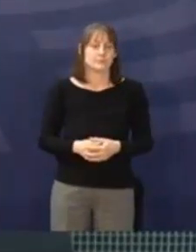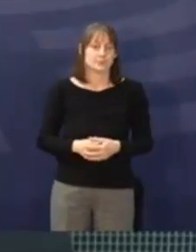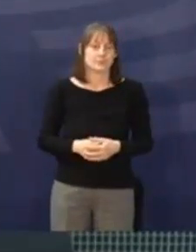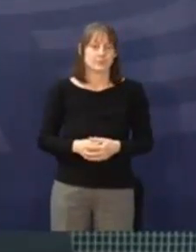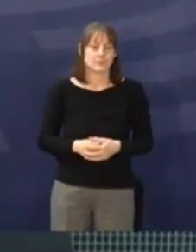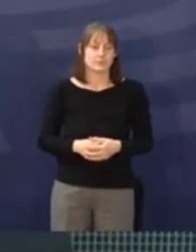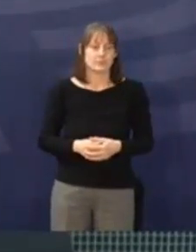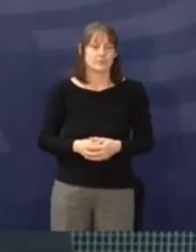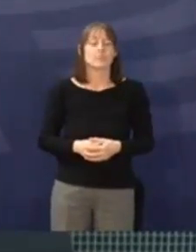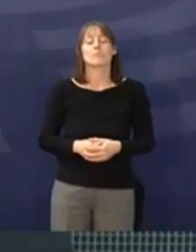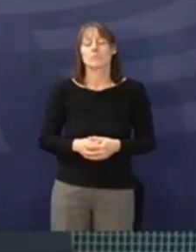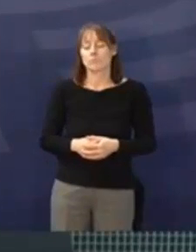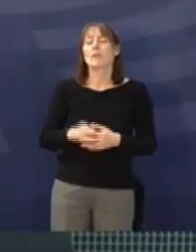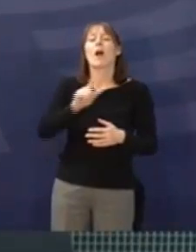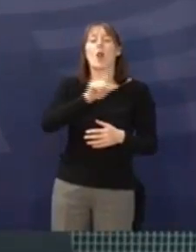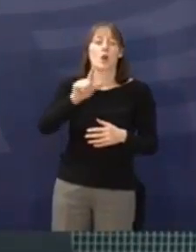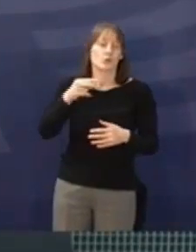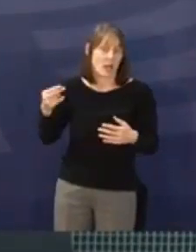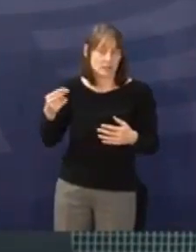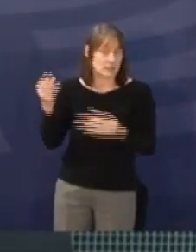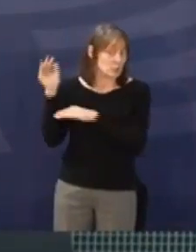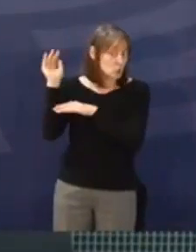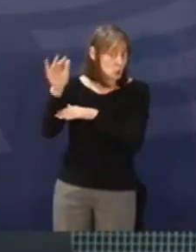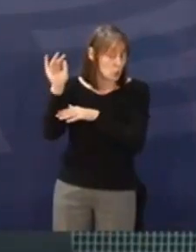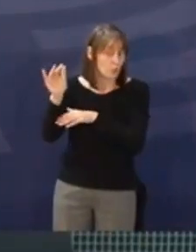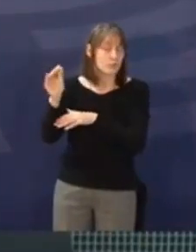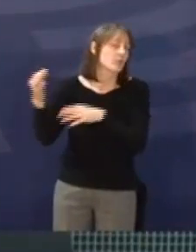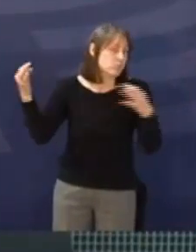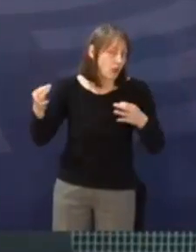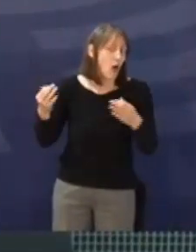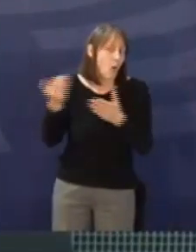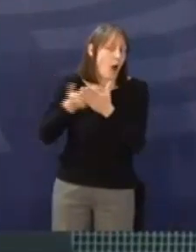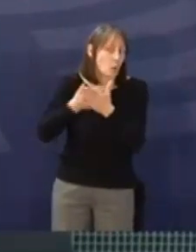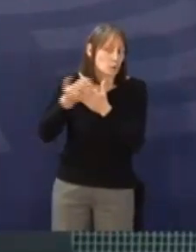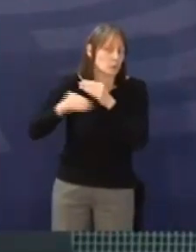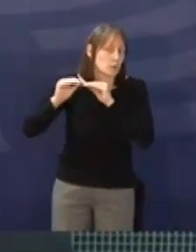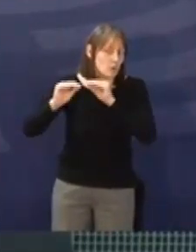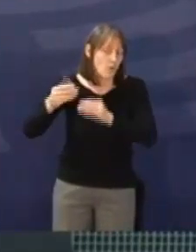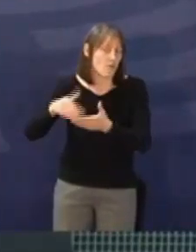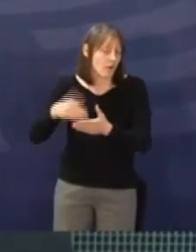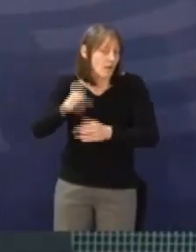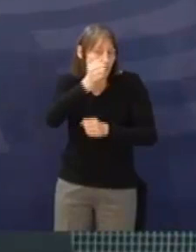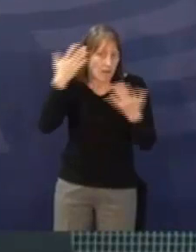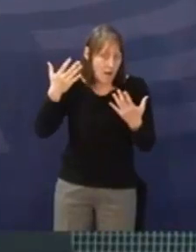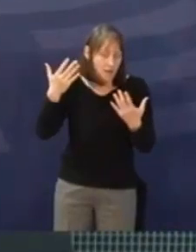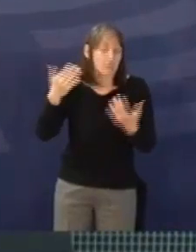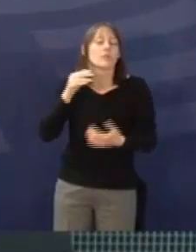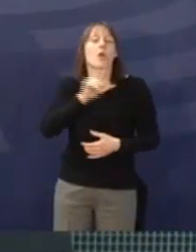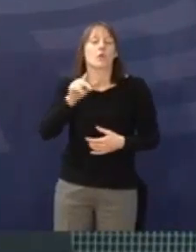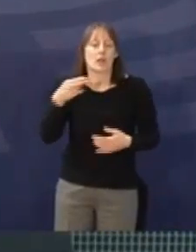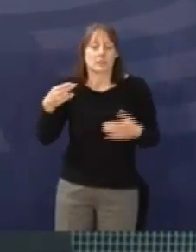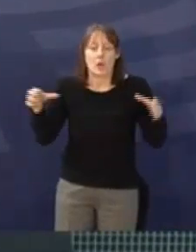Denn die Lufthansa wird auch in Zukunft ausbilden müssen, das steht außer Frage. Die Lufthansa-Gruppe hat etwa